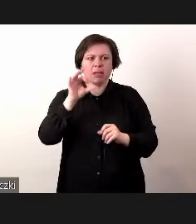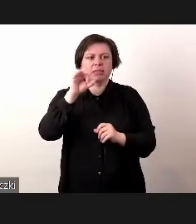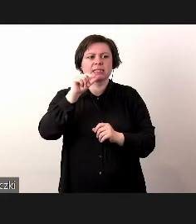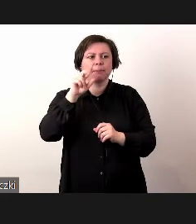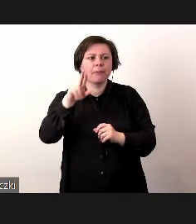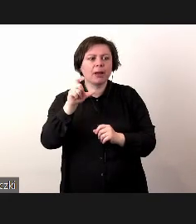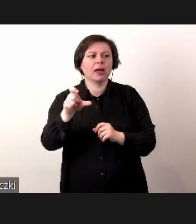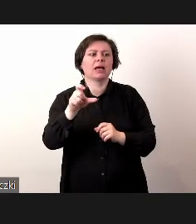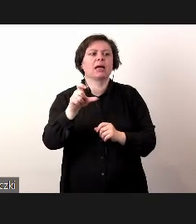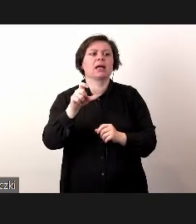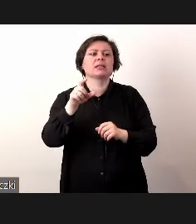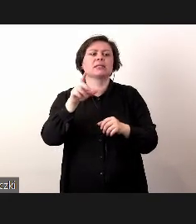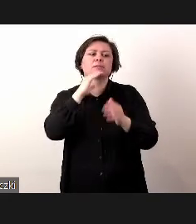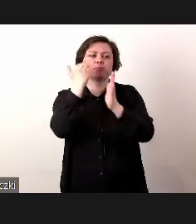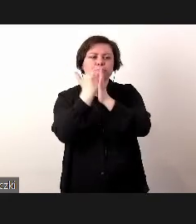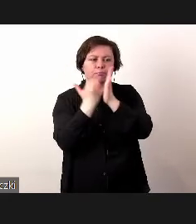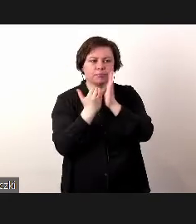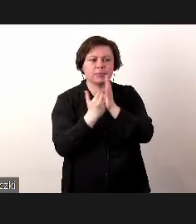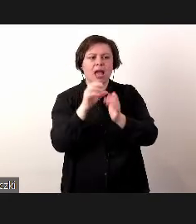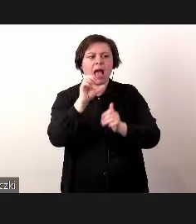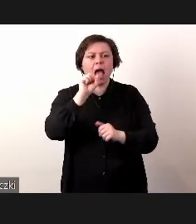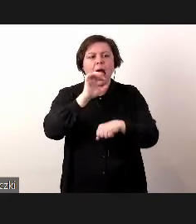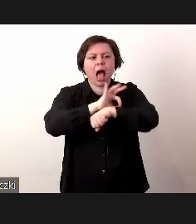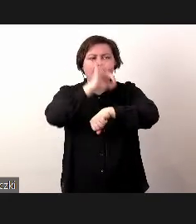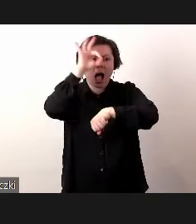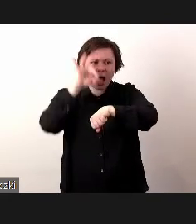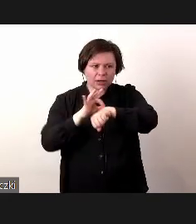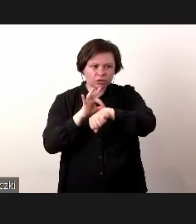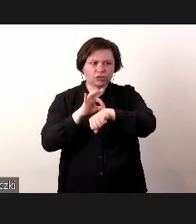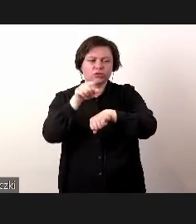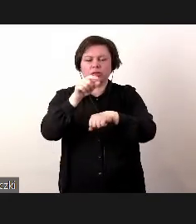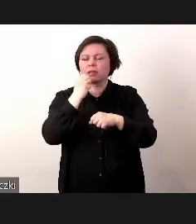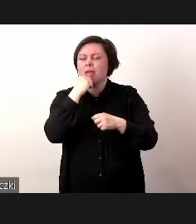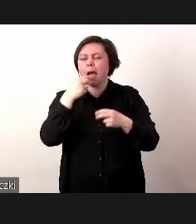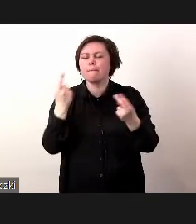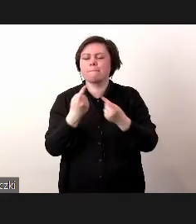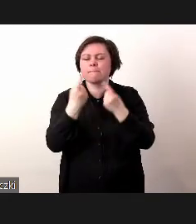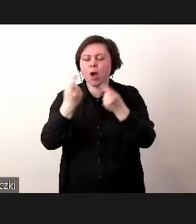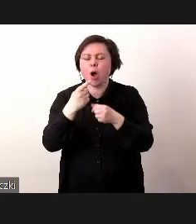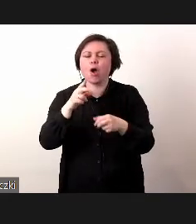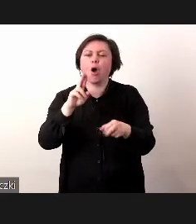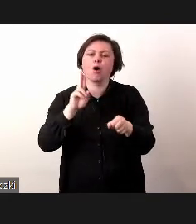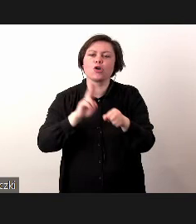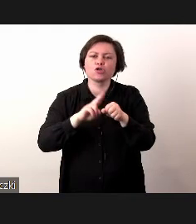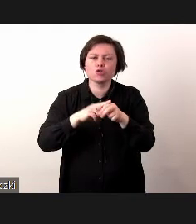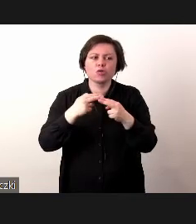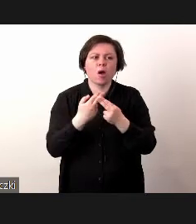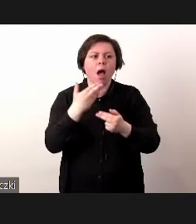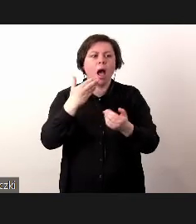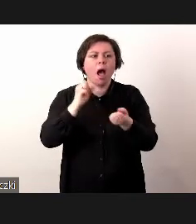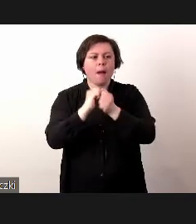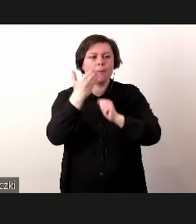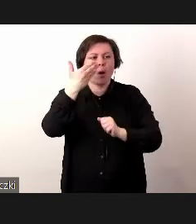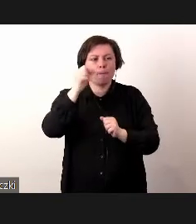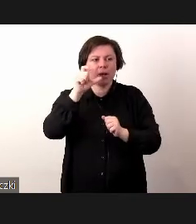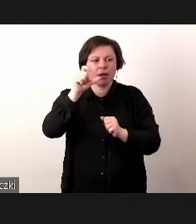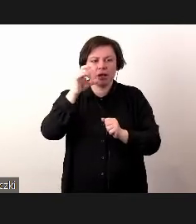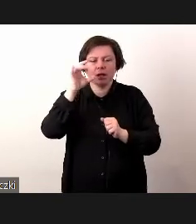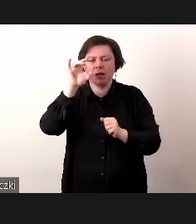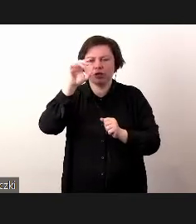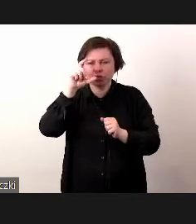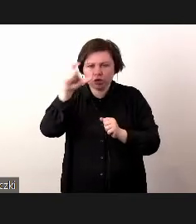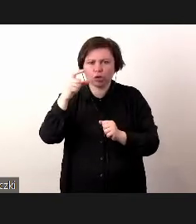Enterprise Architecta, który w Polsce jest najpopularniejszym narzędziem do modelowania, albo Magic Draw, albo